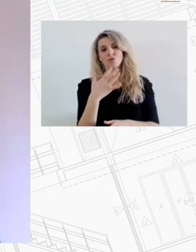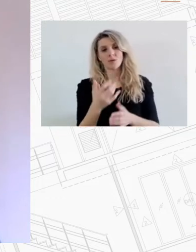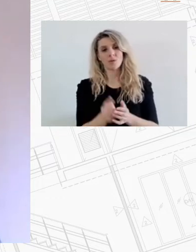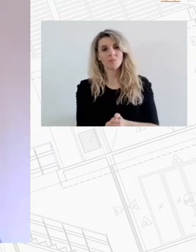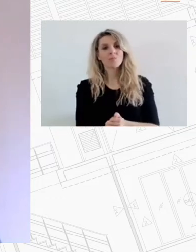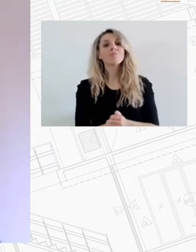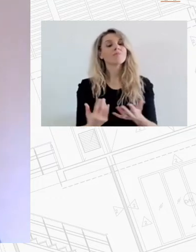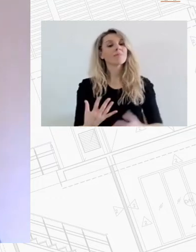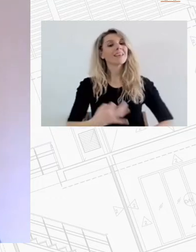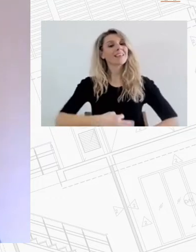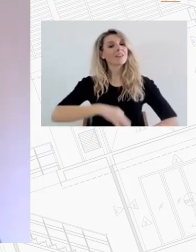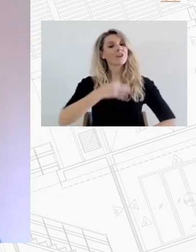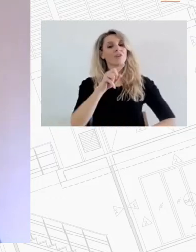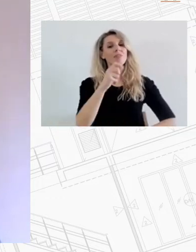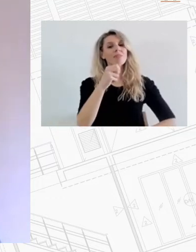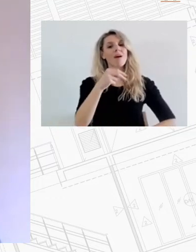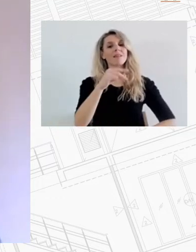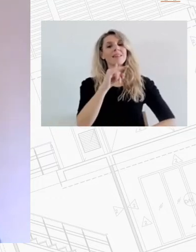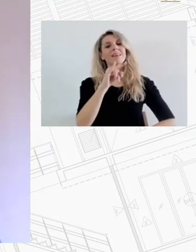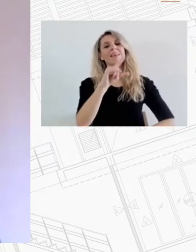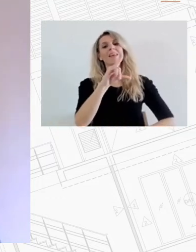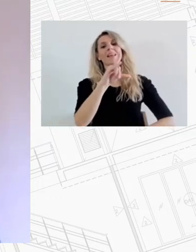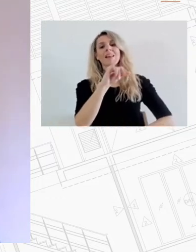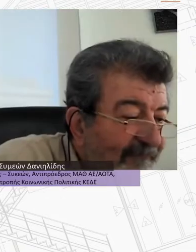Πολύ ωραία Κύριε Δανιλίδη Μάκ Μας ακούτε